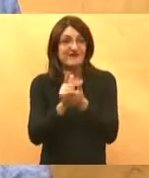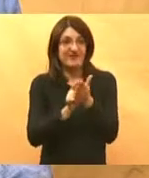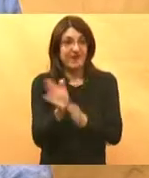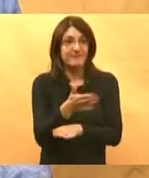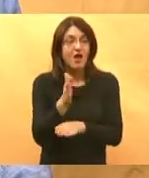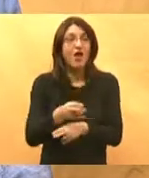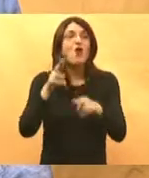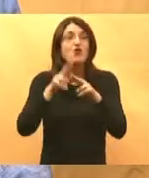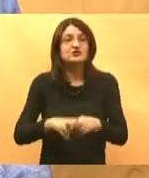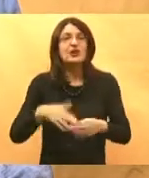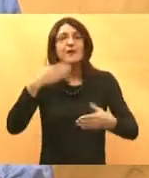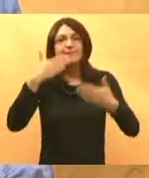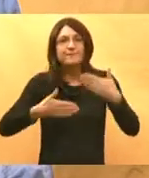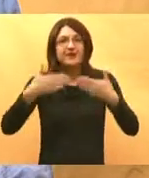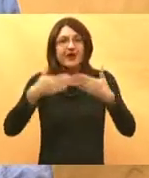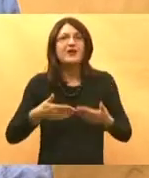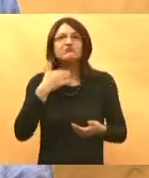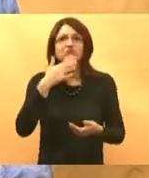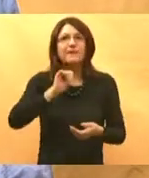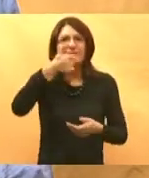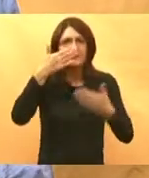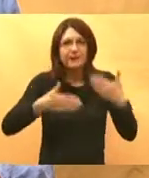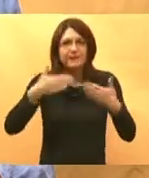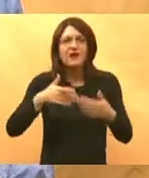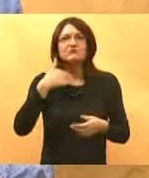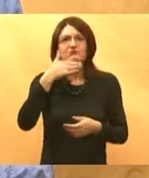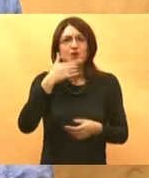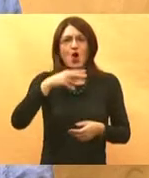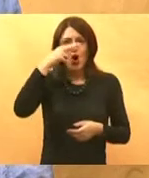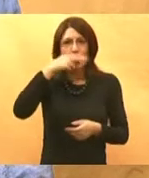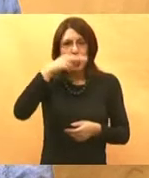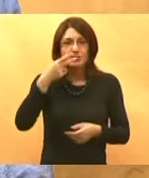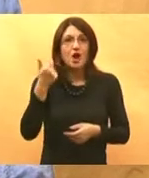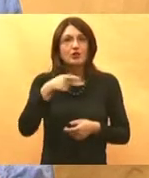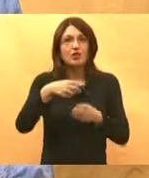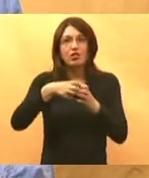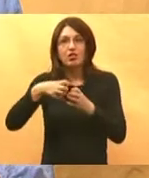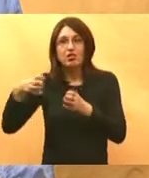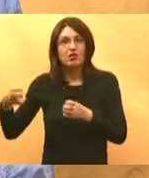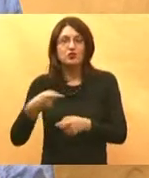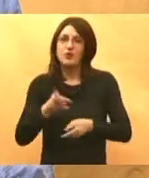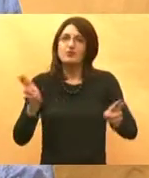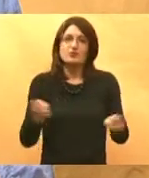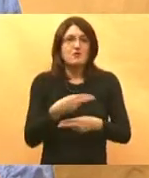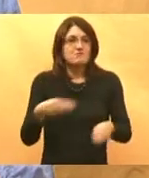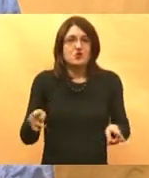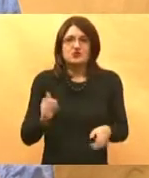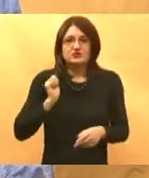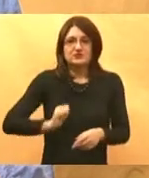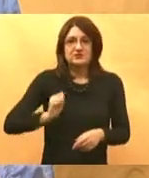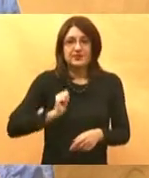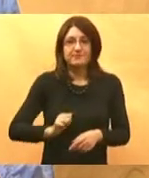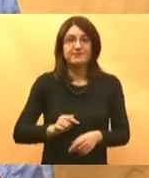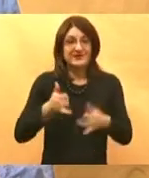Ostalo su bili pregledi, bilo prvi, bilo kontrolni. Ali to je nešto što je na duže staze nemoguće izdržati. Mi smo sad,